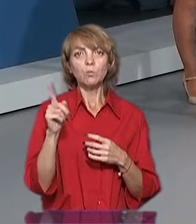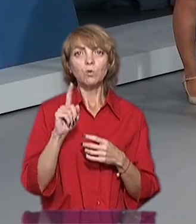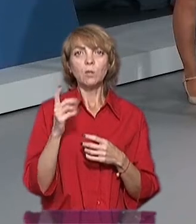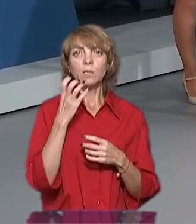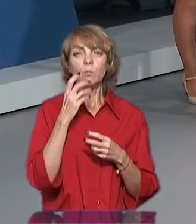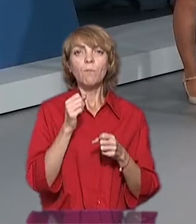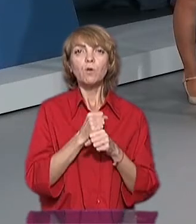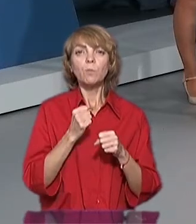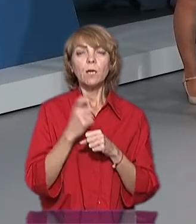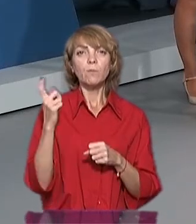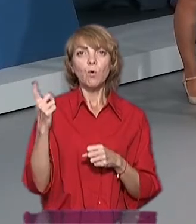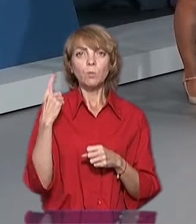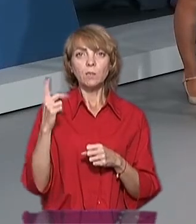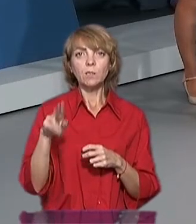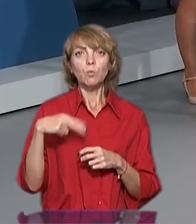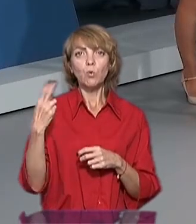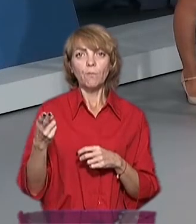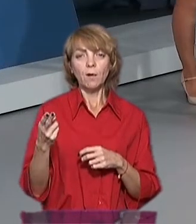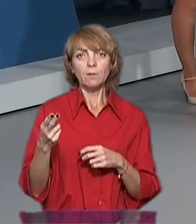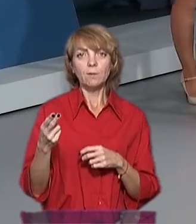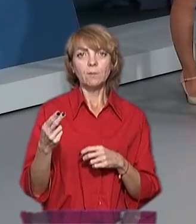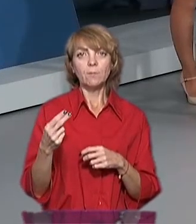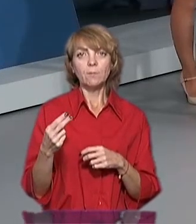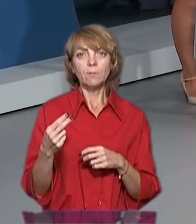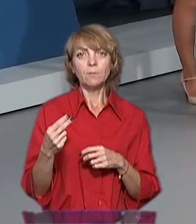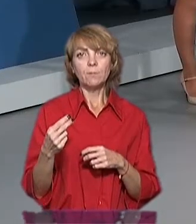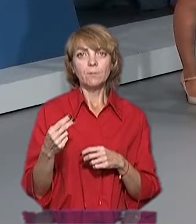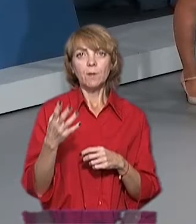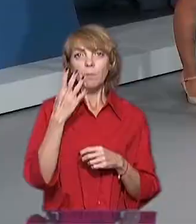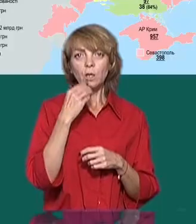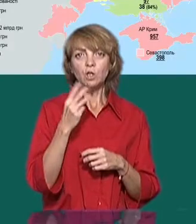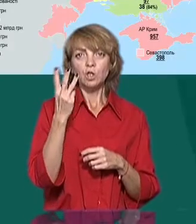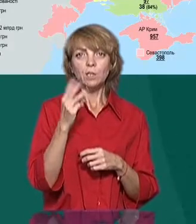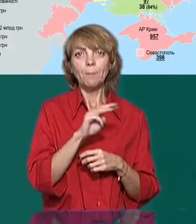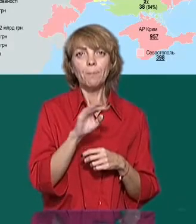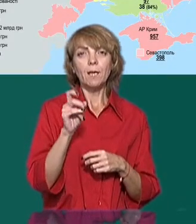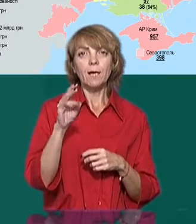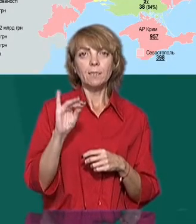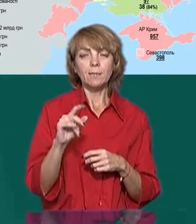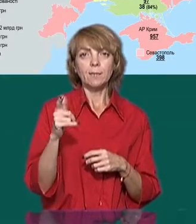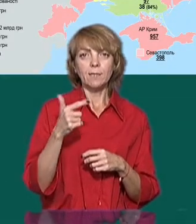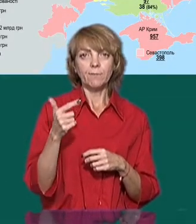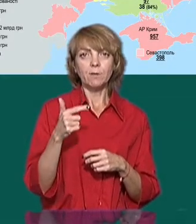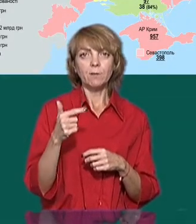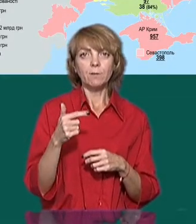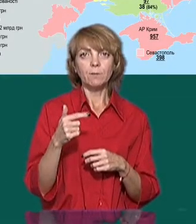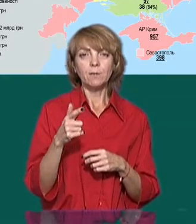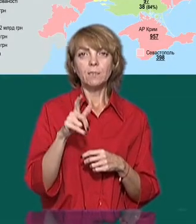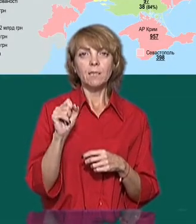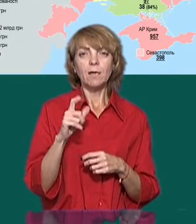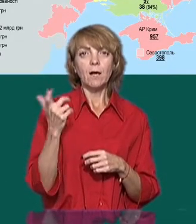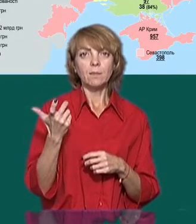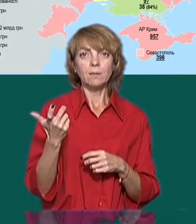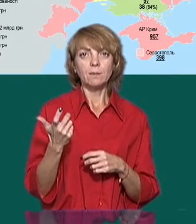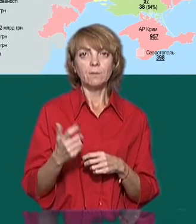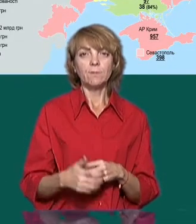тепловиробники Харківської області заборгували майже 4 мільярди гривень за газ